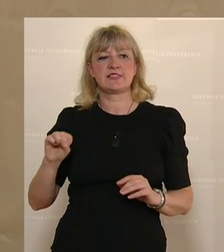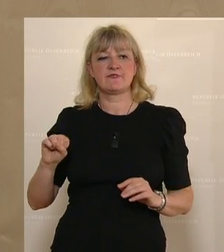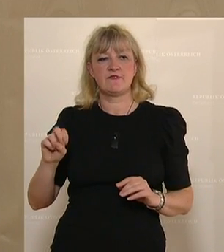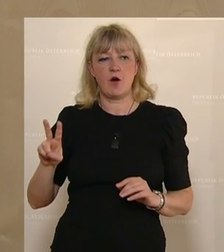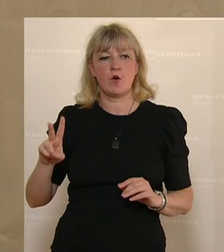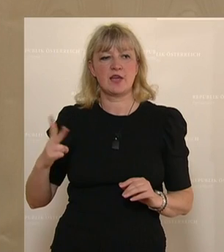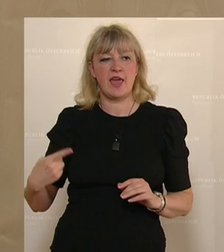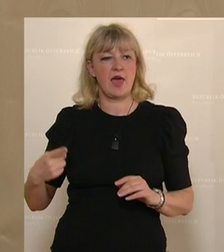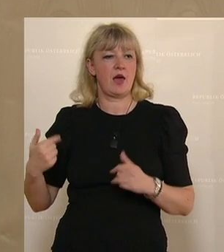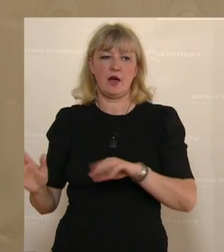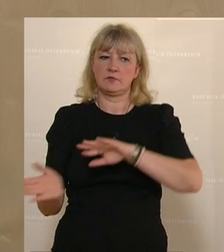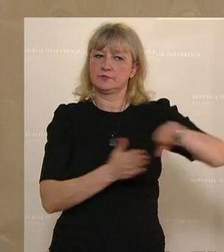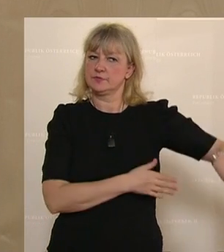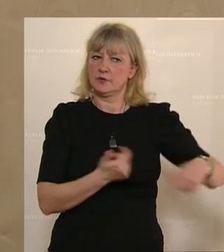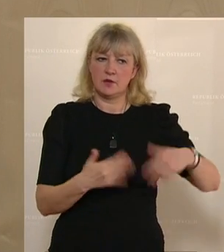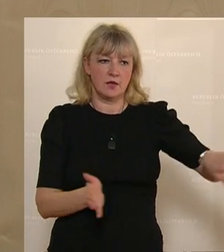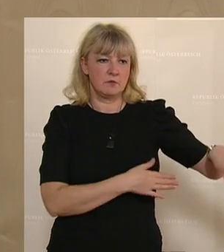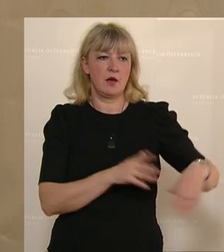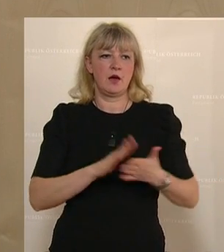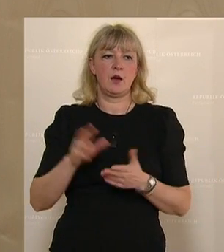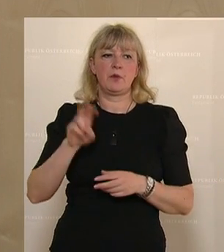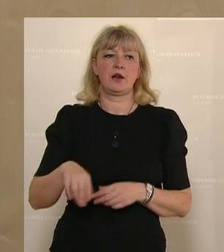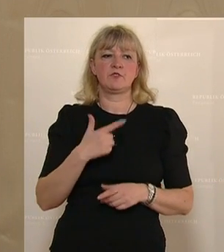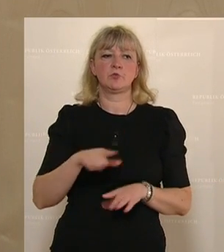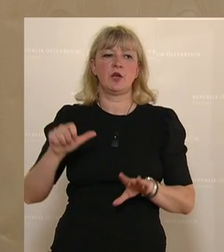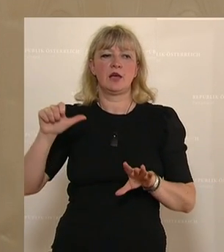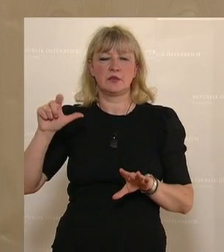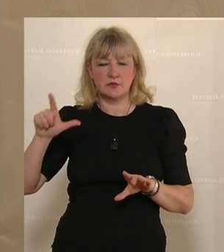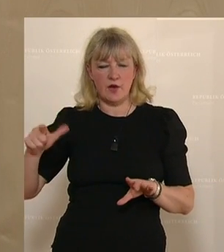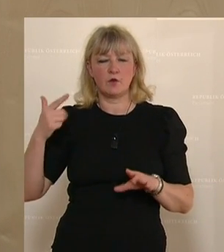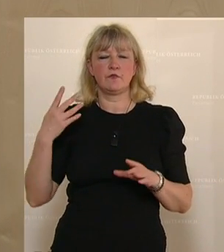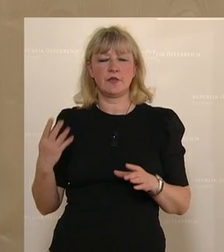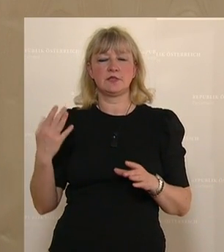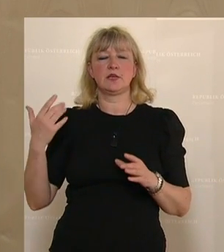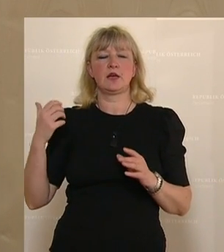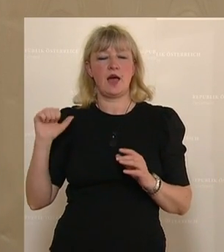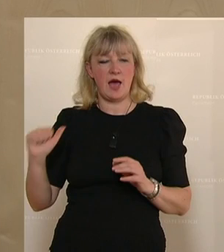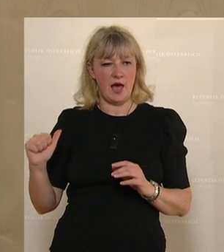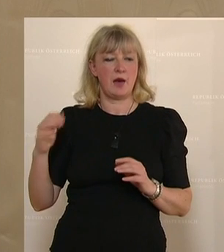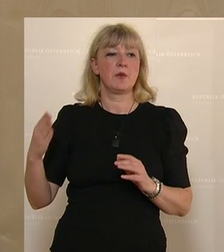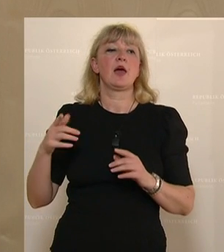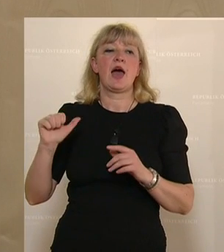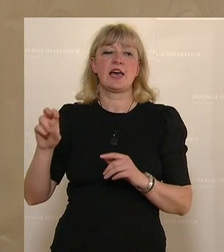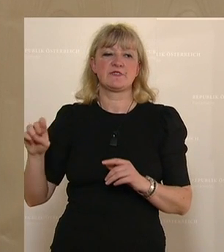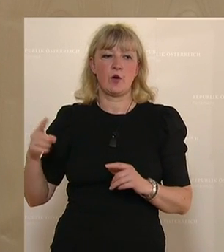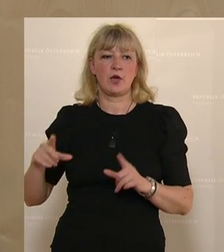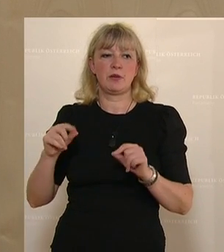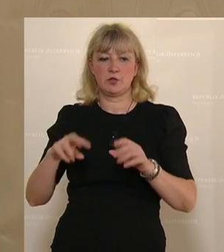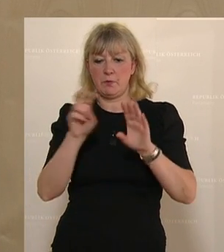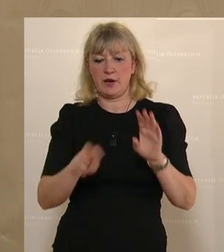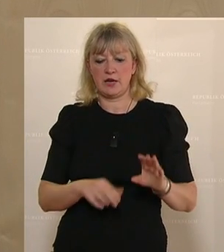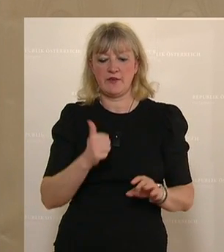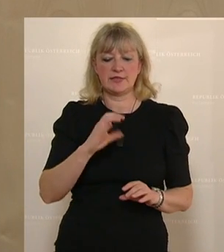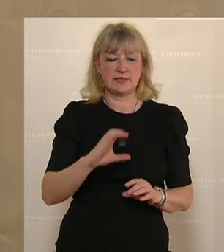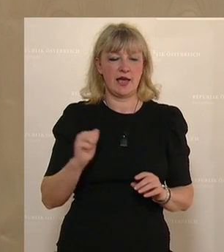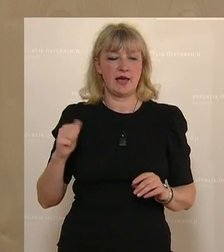außer Kraft treten, der Paragrafen 742a und 742b als VG. So treten die Paragrafen